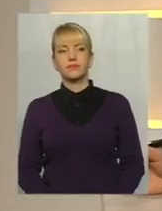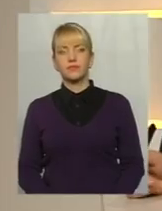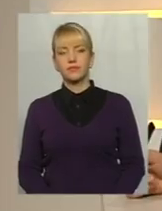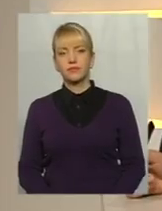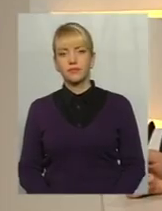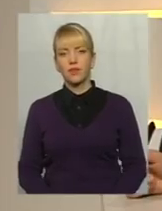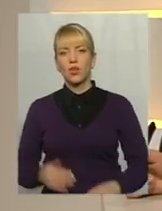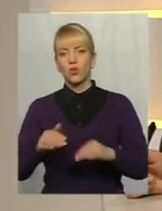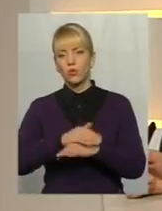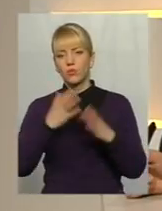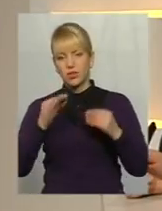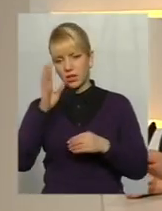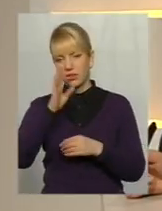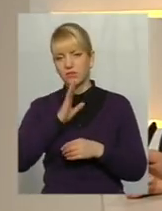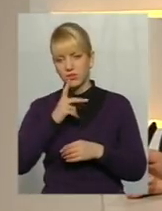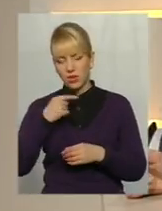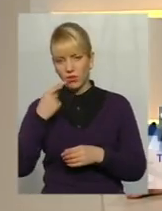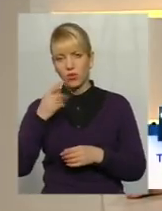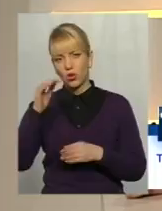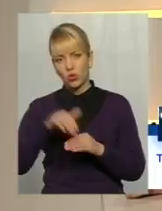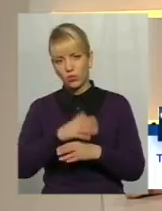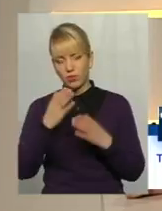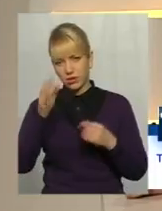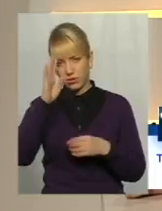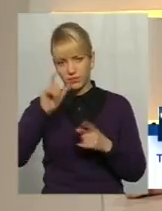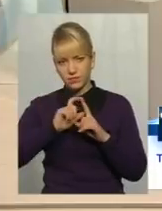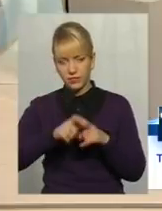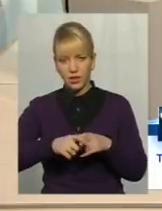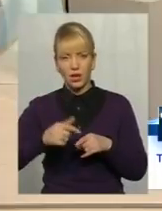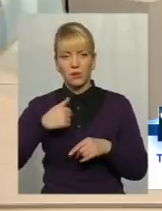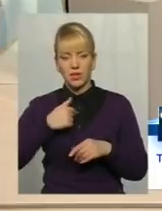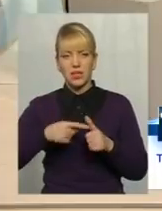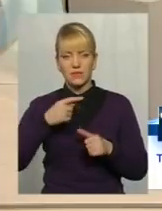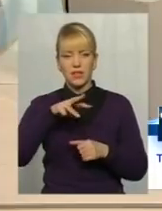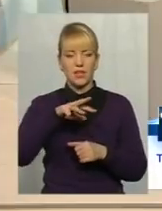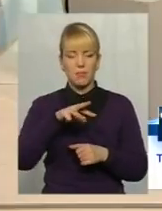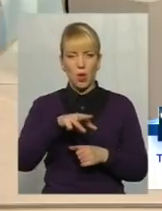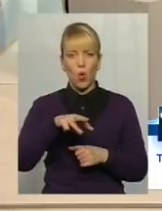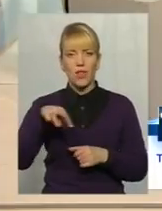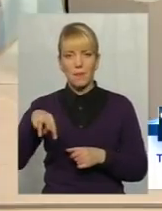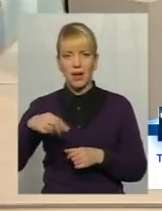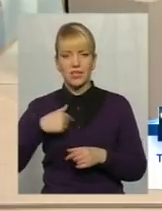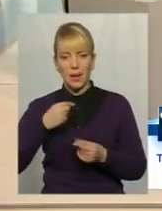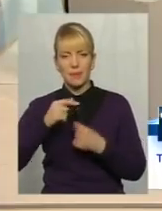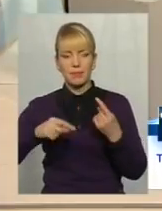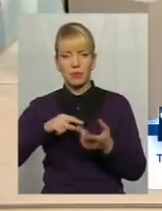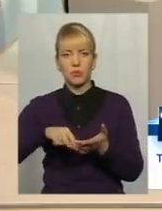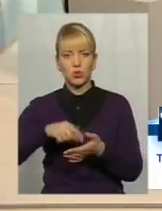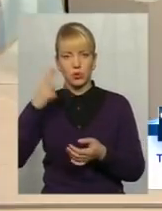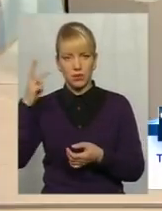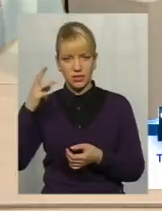Доброго дня. Алло. Доброго дня. Доброго дня. Мене звати Микола Михайлович, я підприємець міста Хмельницького.